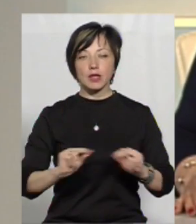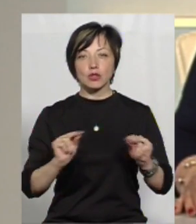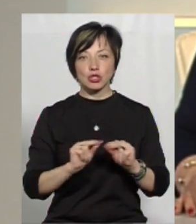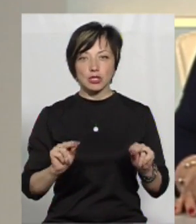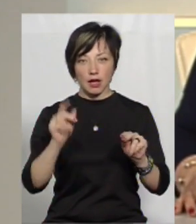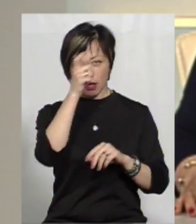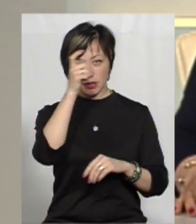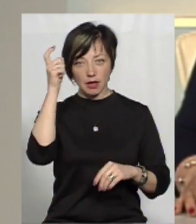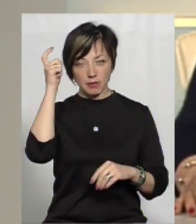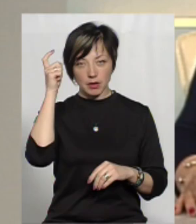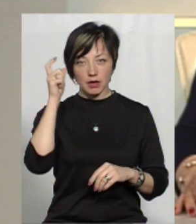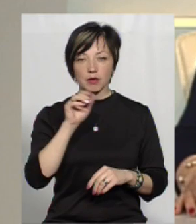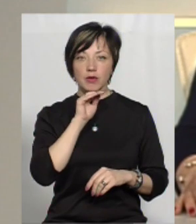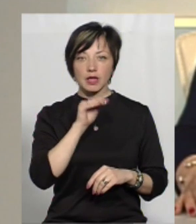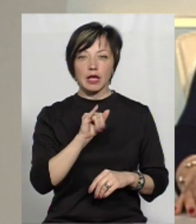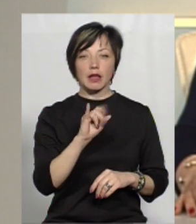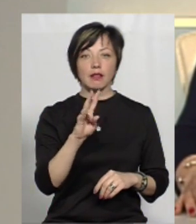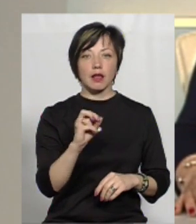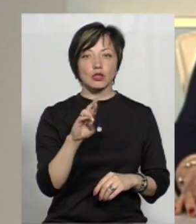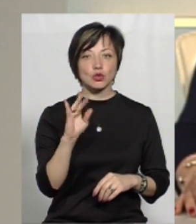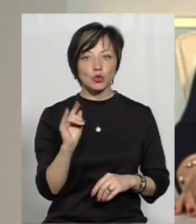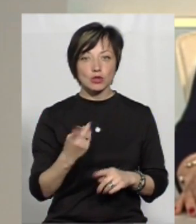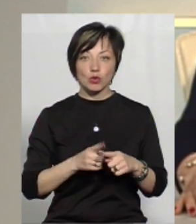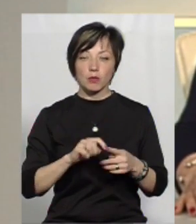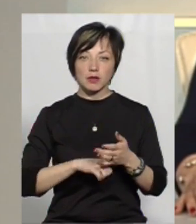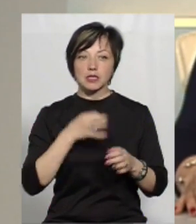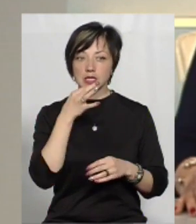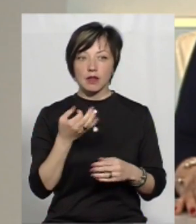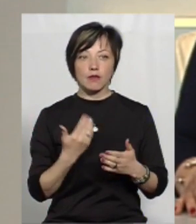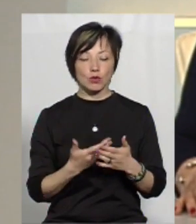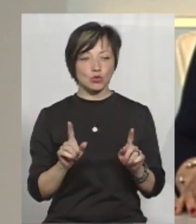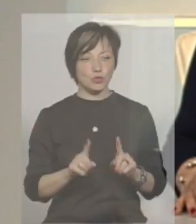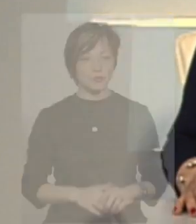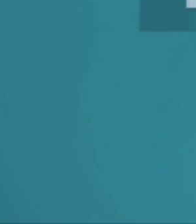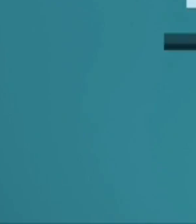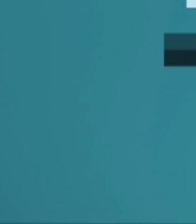-педагогічної академії професорка Інна Ящук з цього приводу сказала от що.